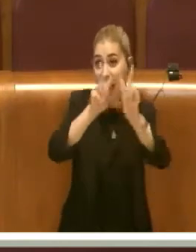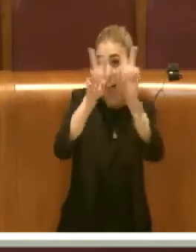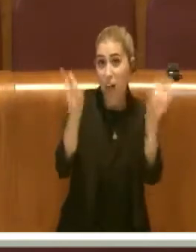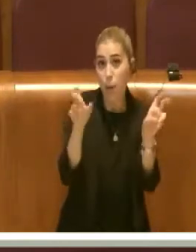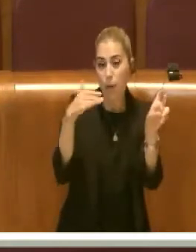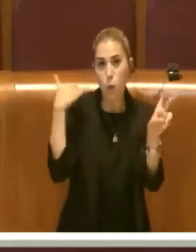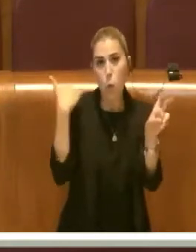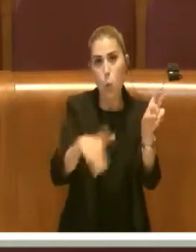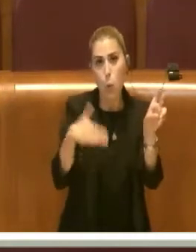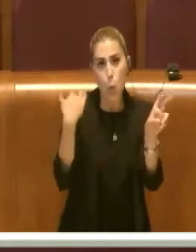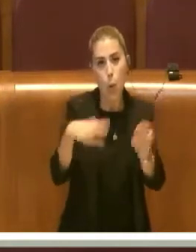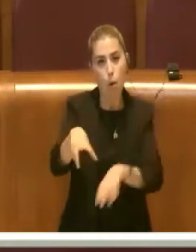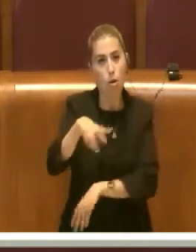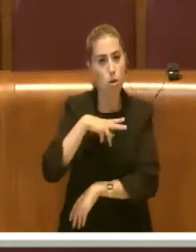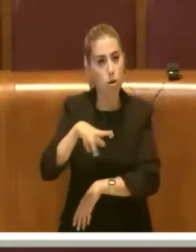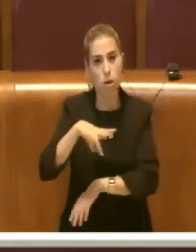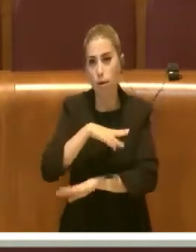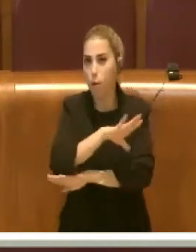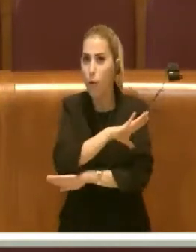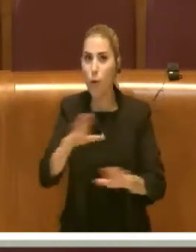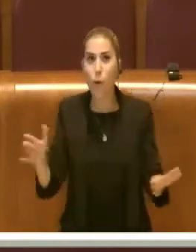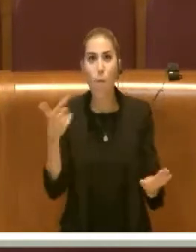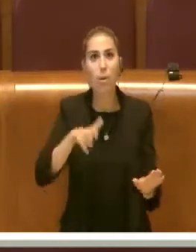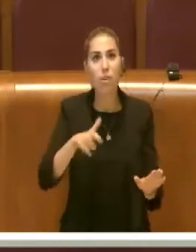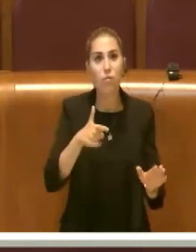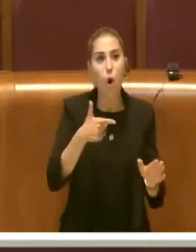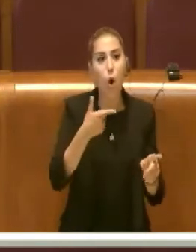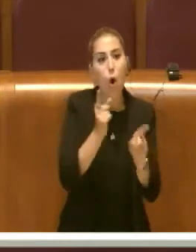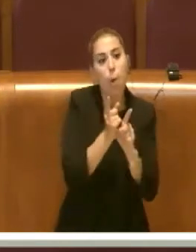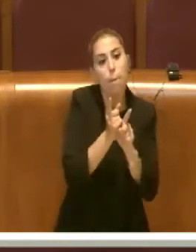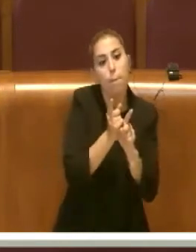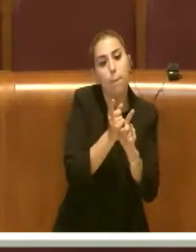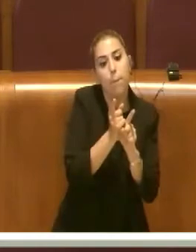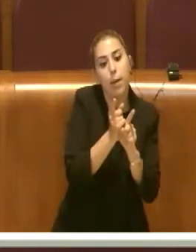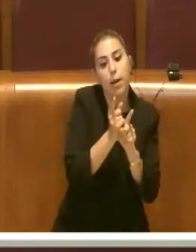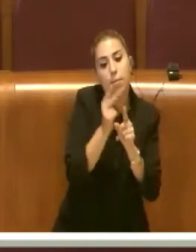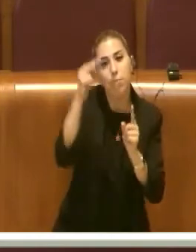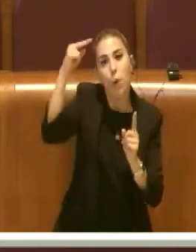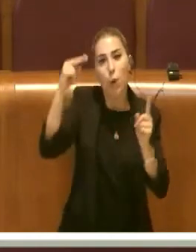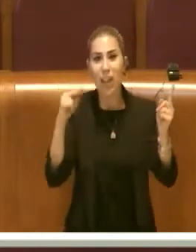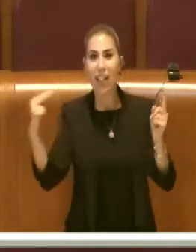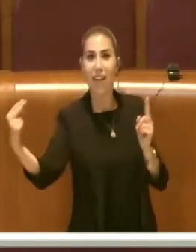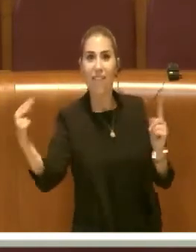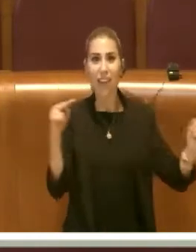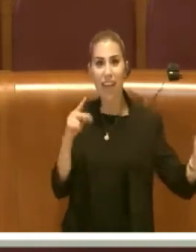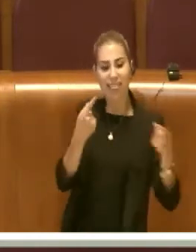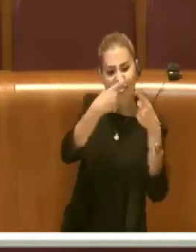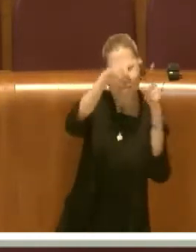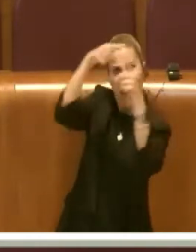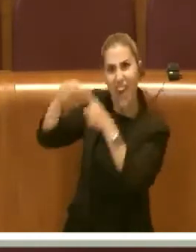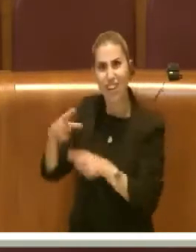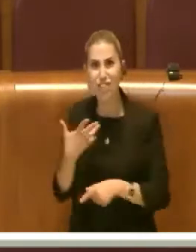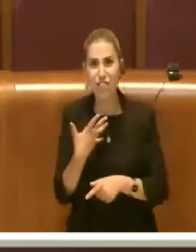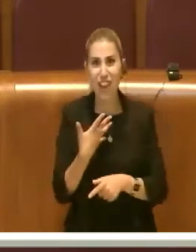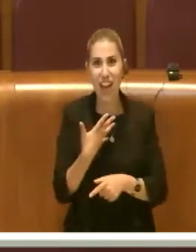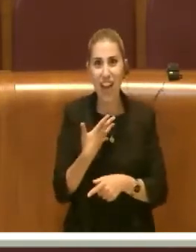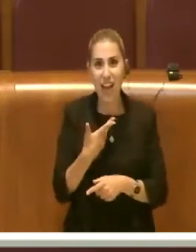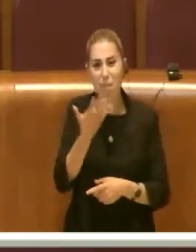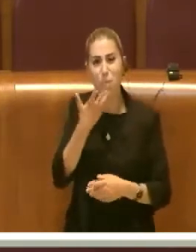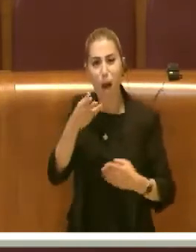tema che ha diverse sfaccettature. E mi piacerebbe affrontarle